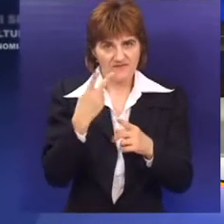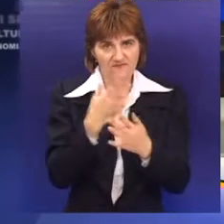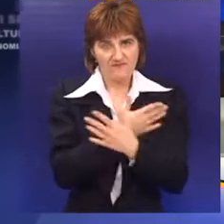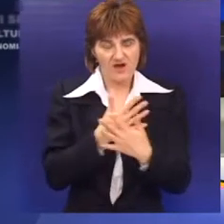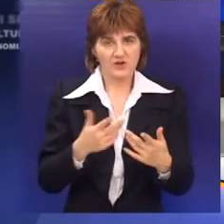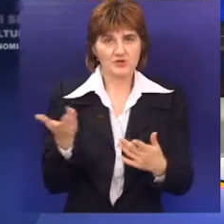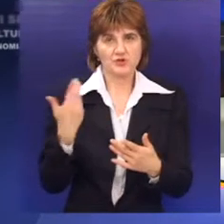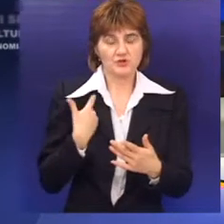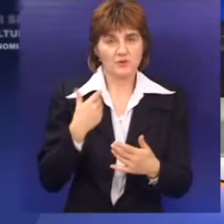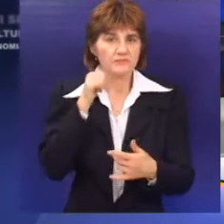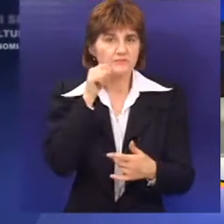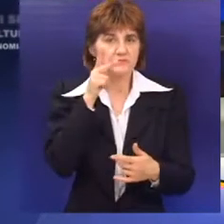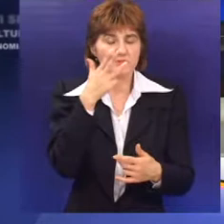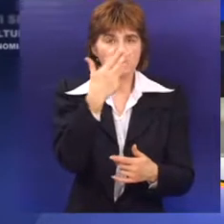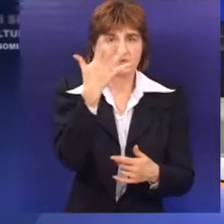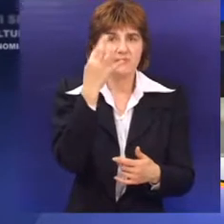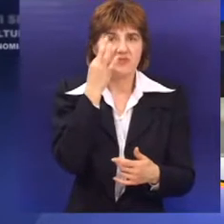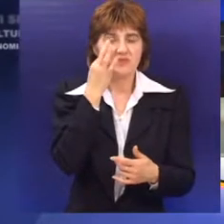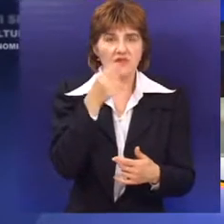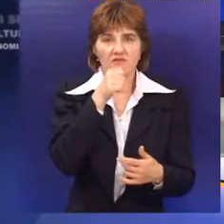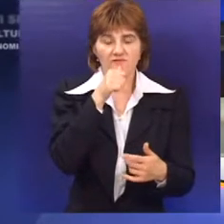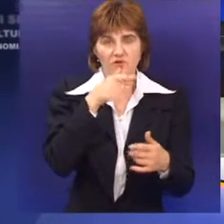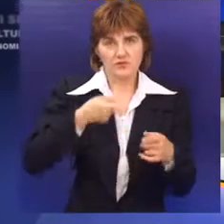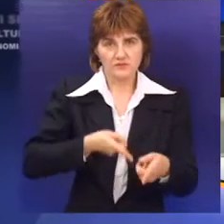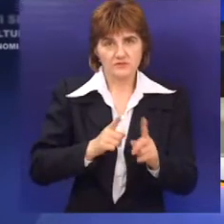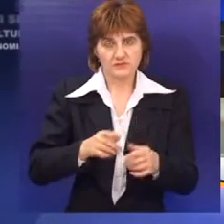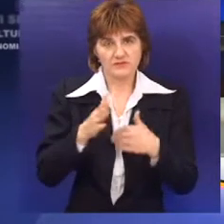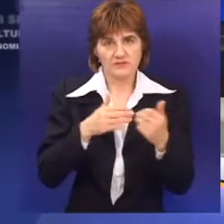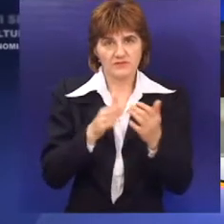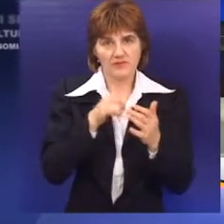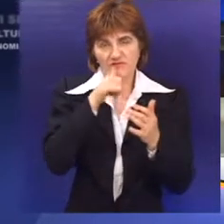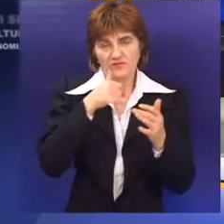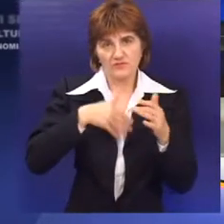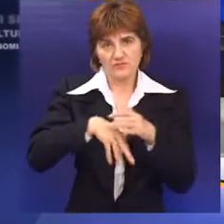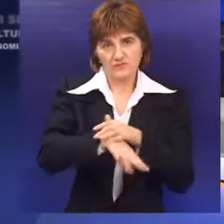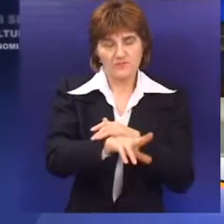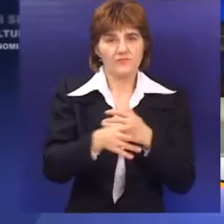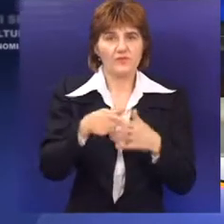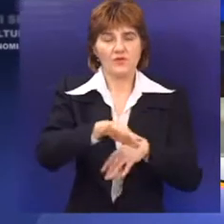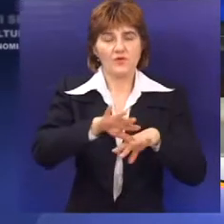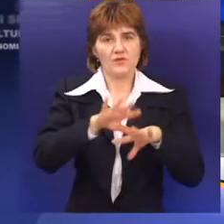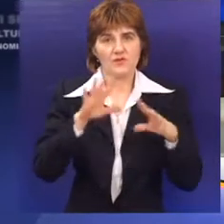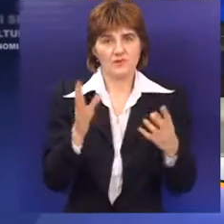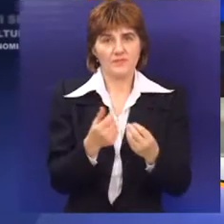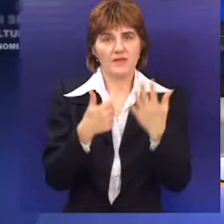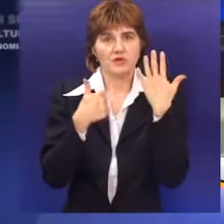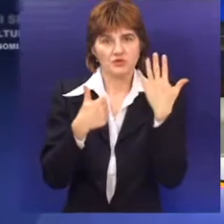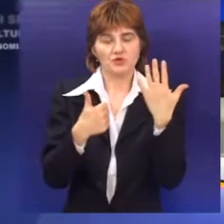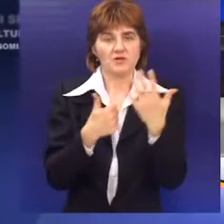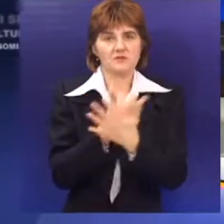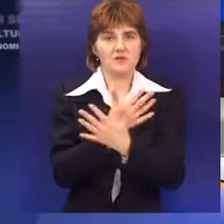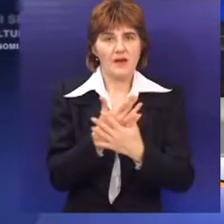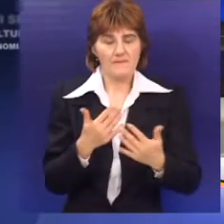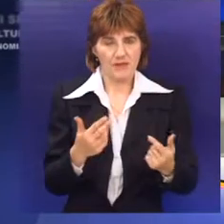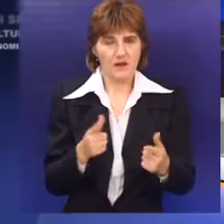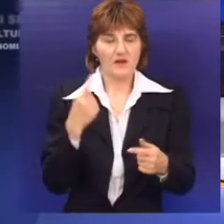dana dobit će kanalizaciju. 600 metara sekundarne kanalizacione mreže u vrednosti od oko 6 miliona dinara, koje je jednim delom